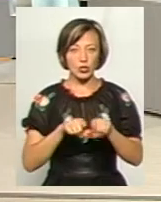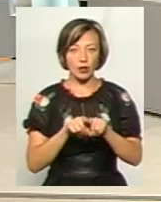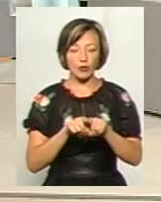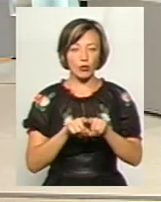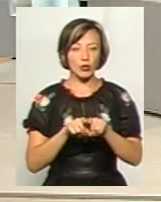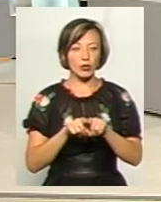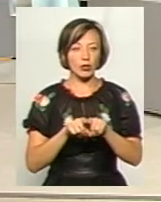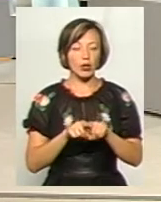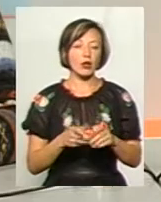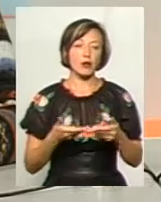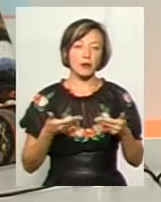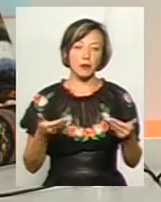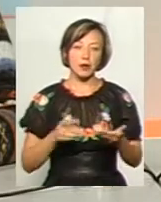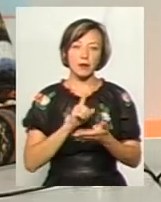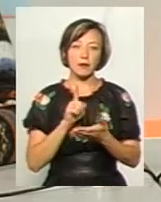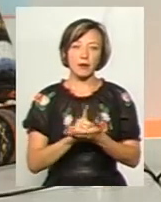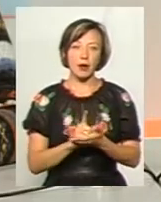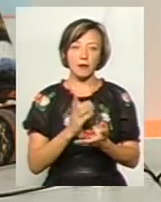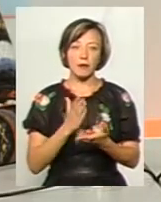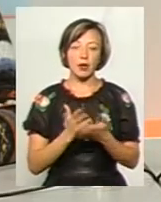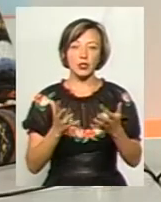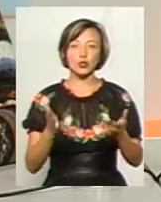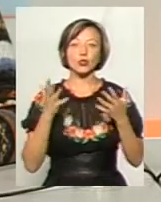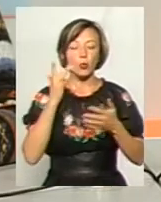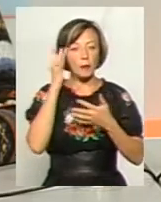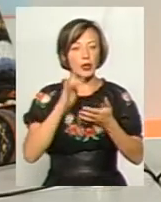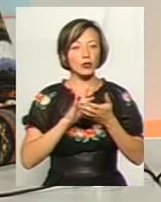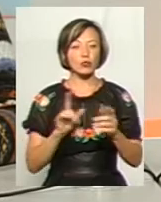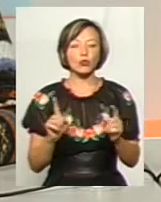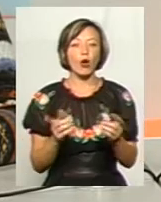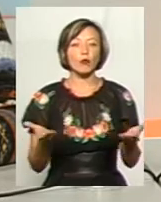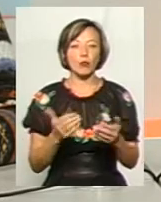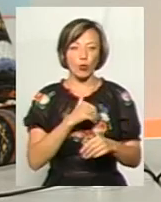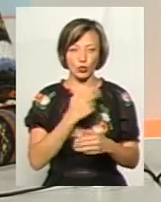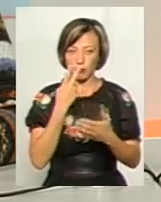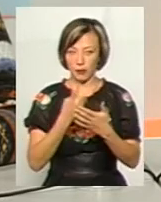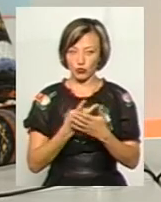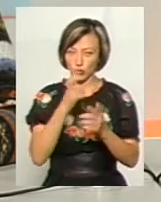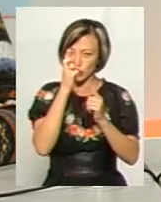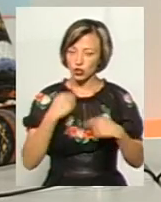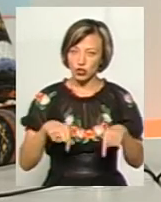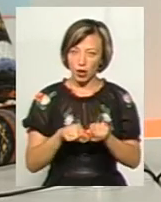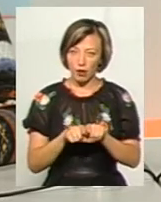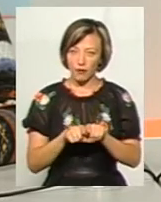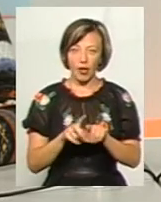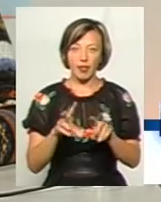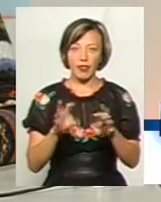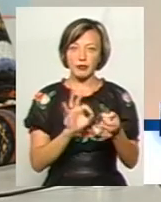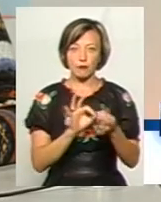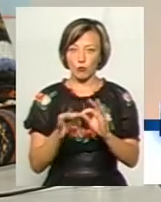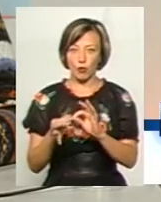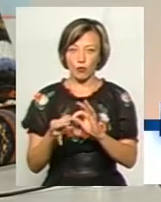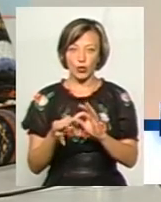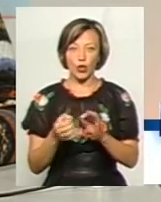суспільство, то ми маємо мати чітку мету, що ми розбудовуємо, яку ми хочемо бачити державу. Отто, що сказано, не сформульовано.